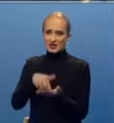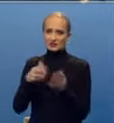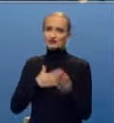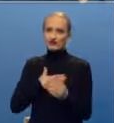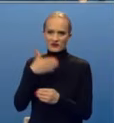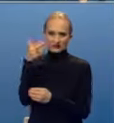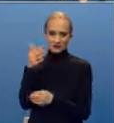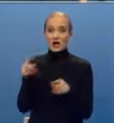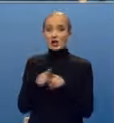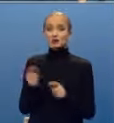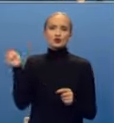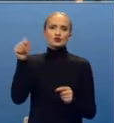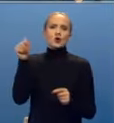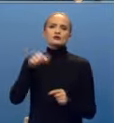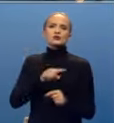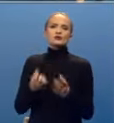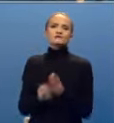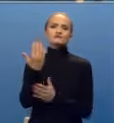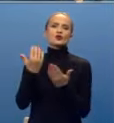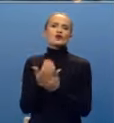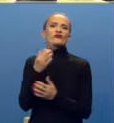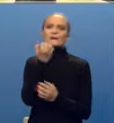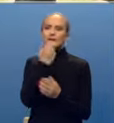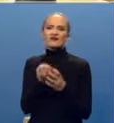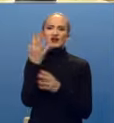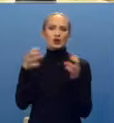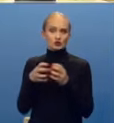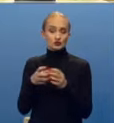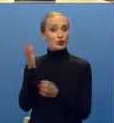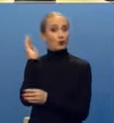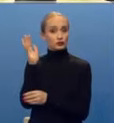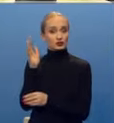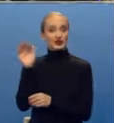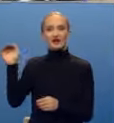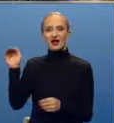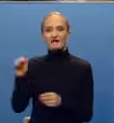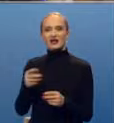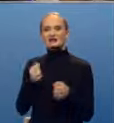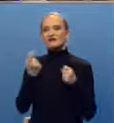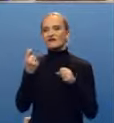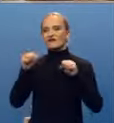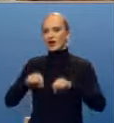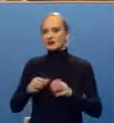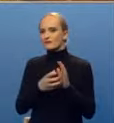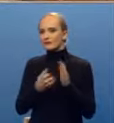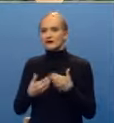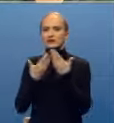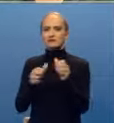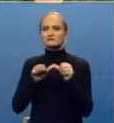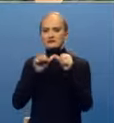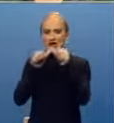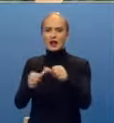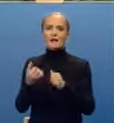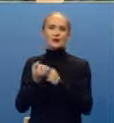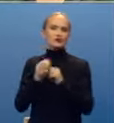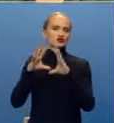u svojim firmom, ali i dolaze do osnivanja novih privrednih društva. I u budućnosti, najavljeno i zlade, nastavit će za pruženjem kontinuirane